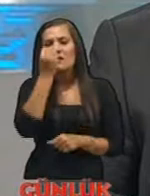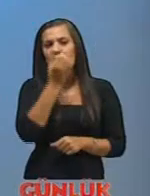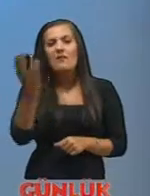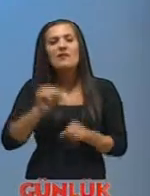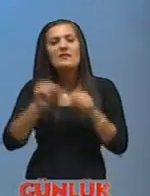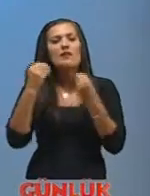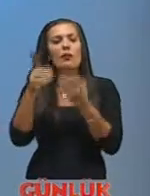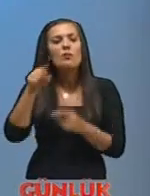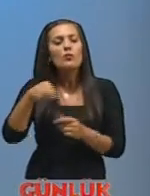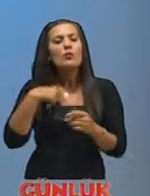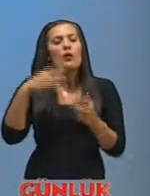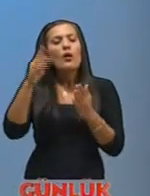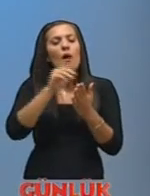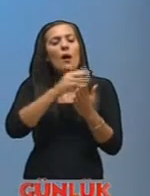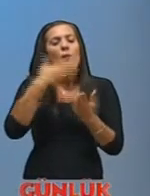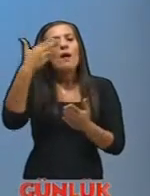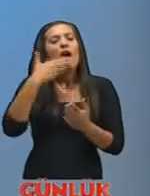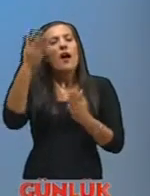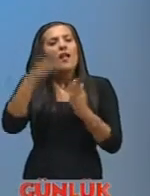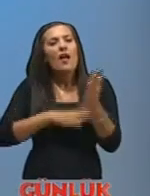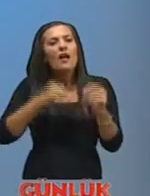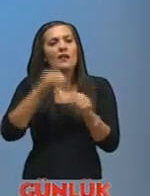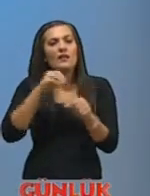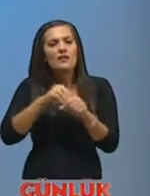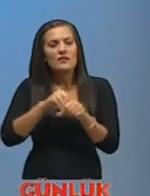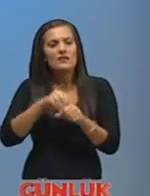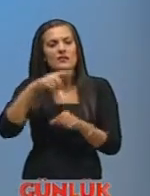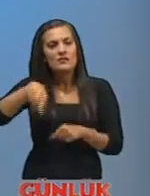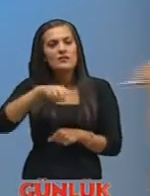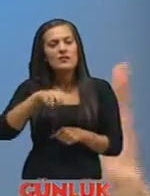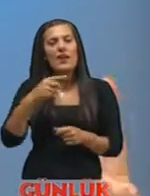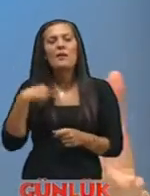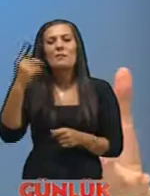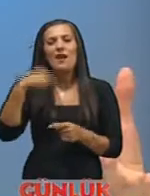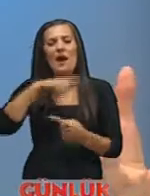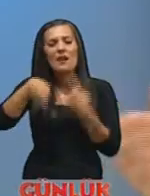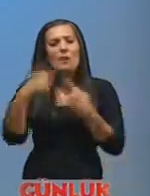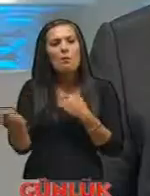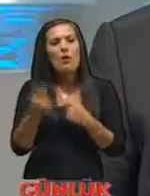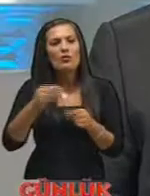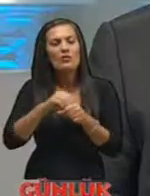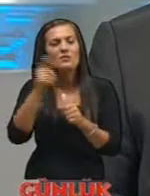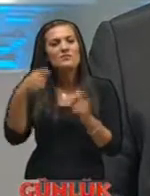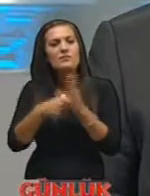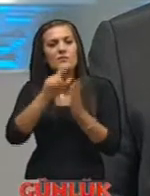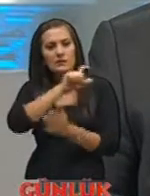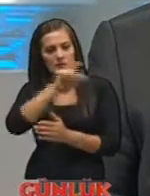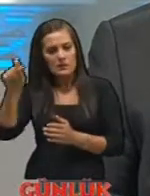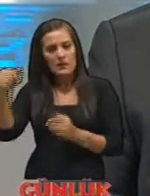makale de Biomed Library tarafından ki bu bir arama motoru Orada